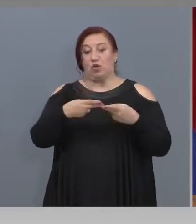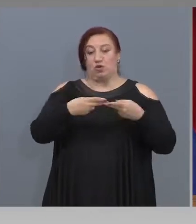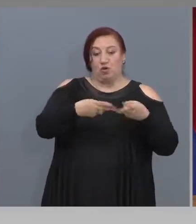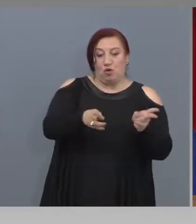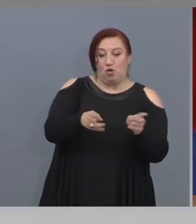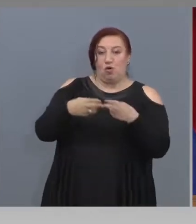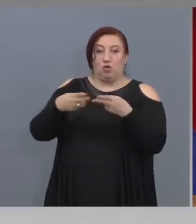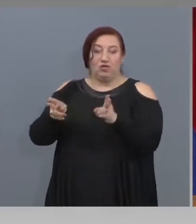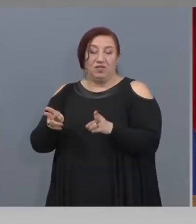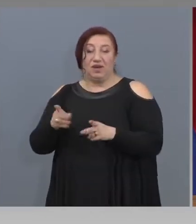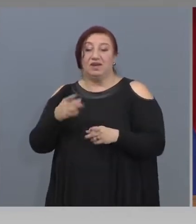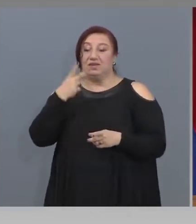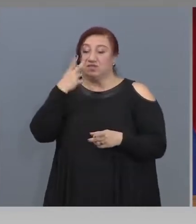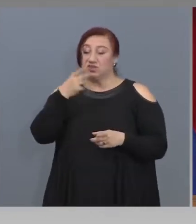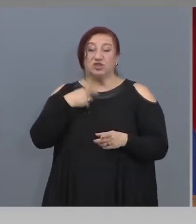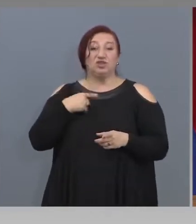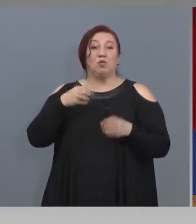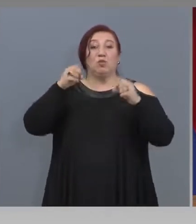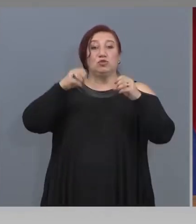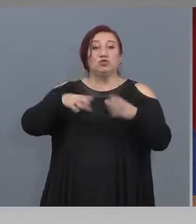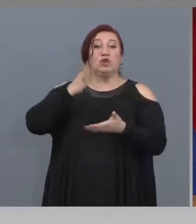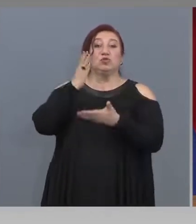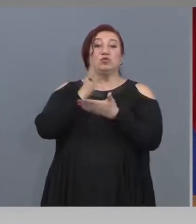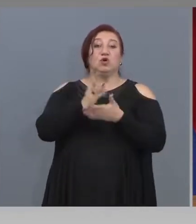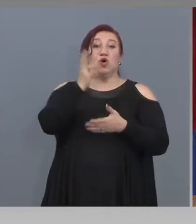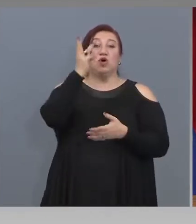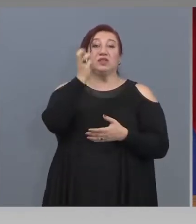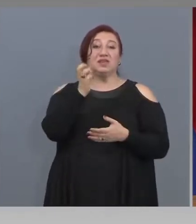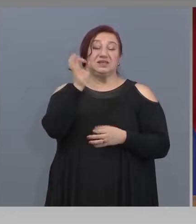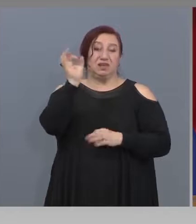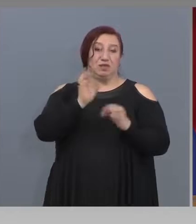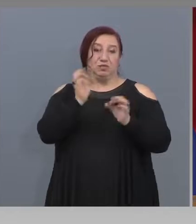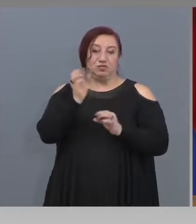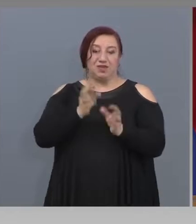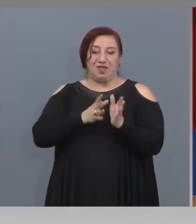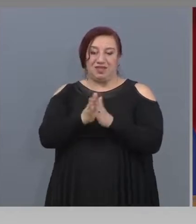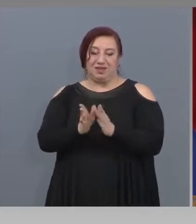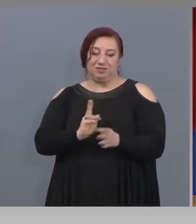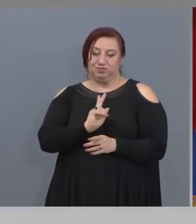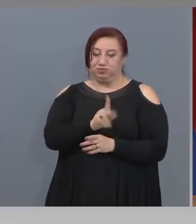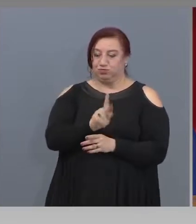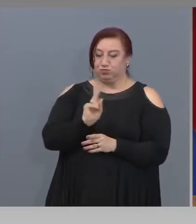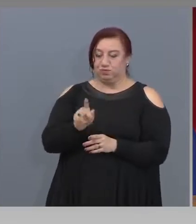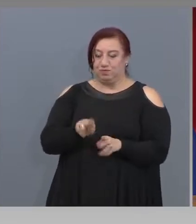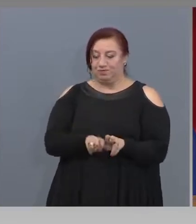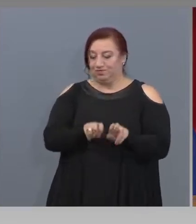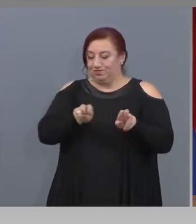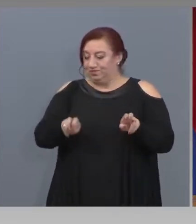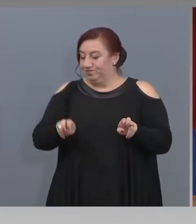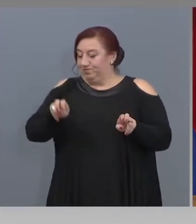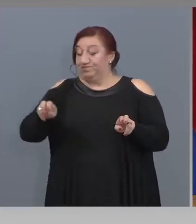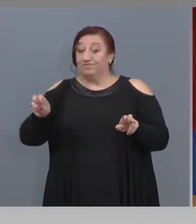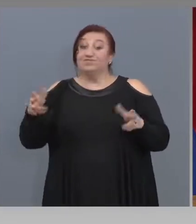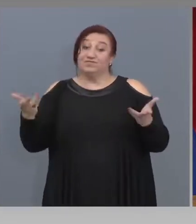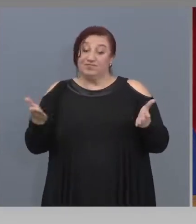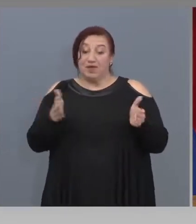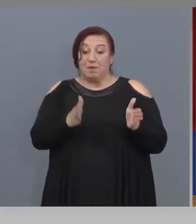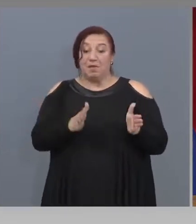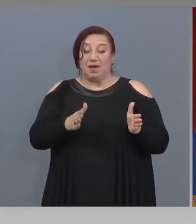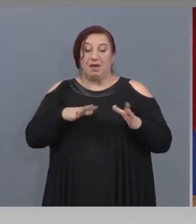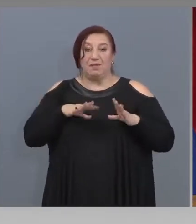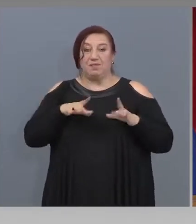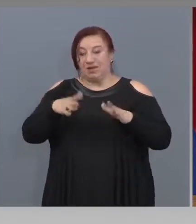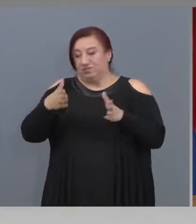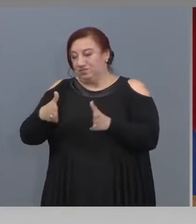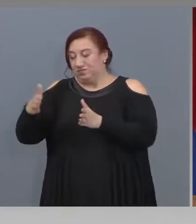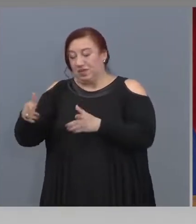заителят е 30% от възможната пълняемост на салона, така че тази подкрепа е важна и за готовите